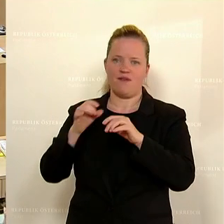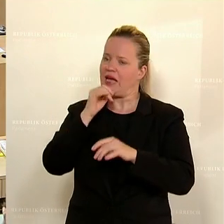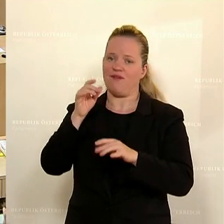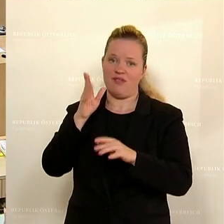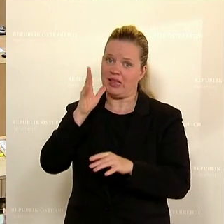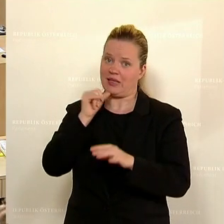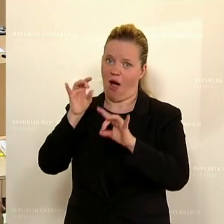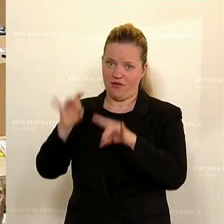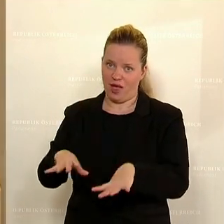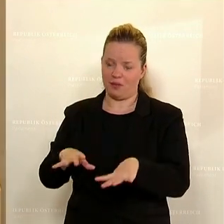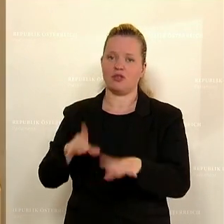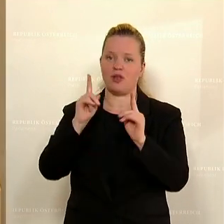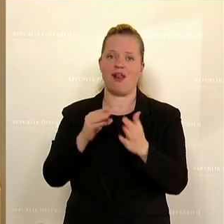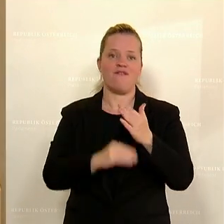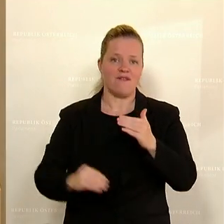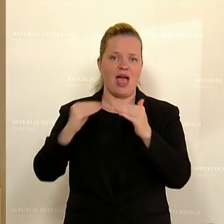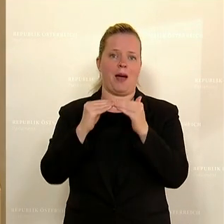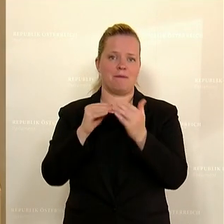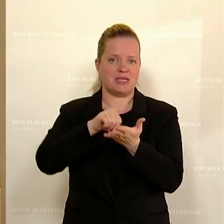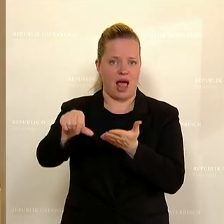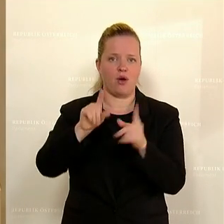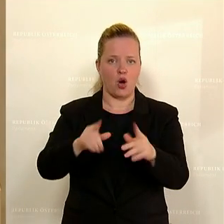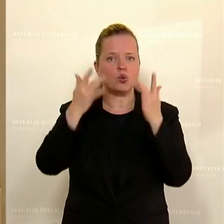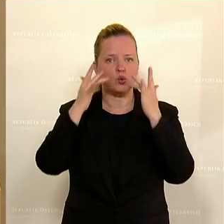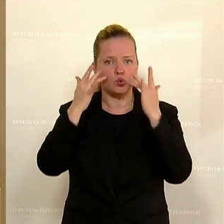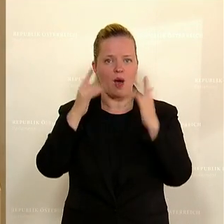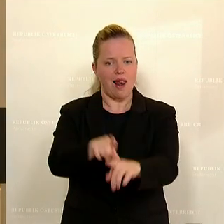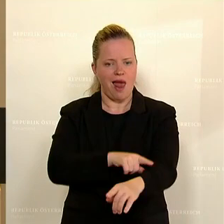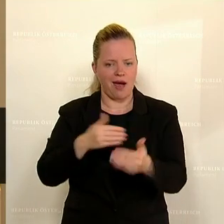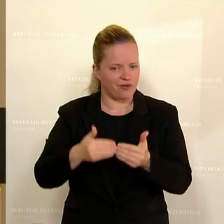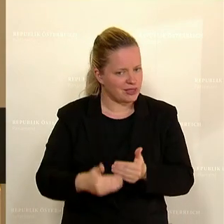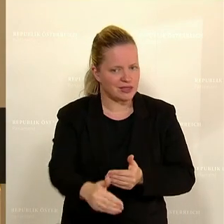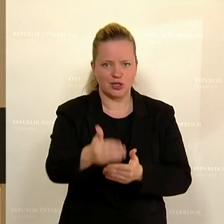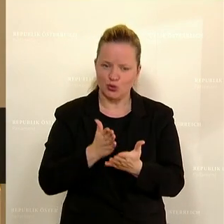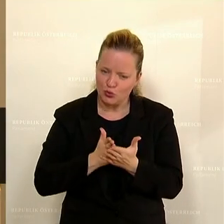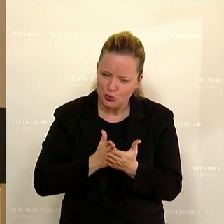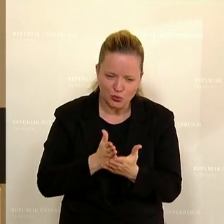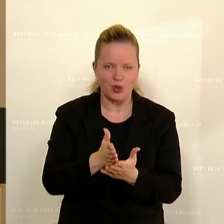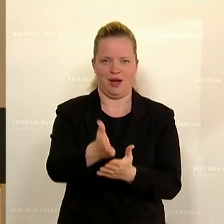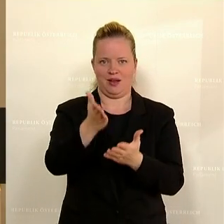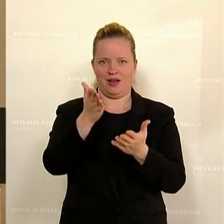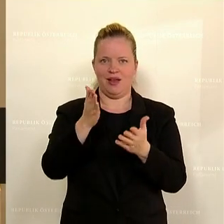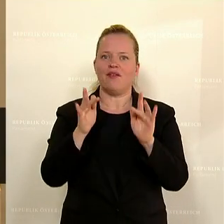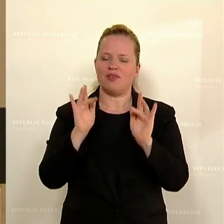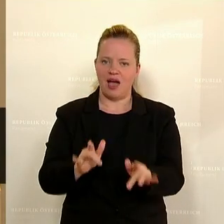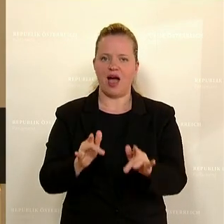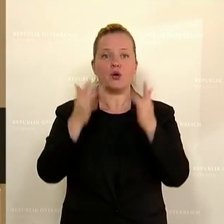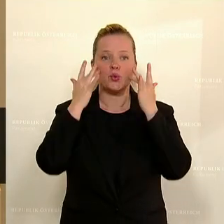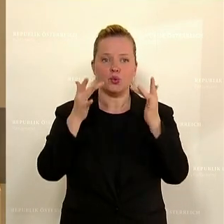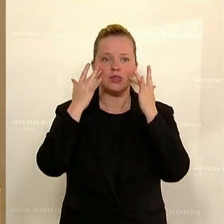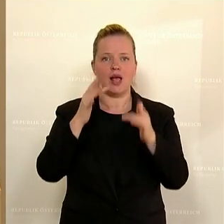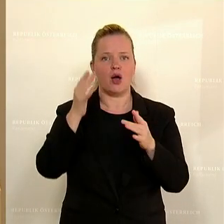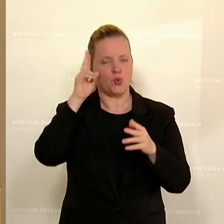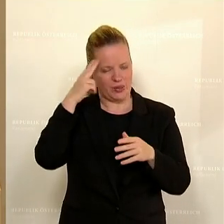damit sich faire Bezahlung auch in der Kultur langfristig durchsetzt und damit Künstler und Künstlerinnen gut leben können,